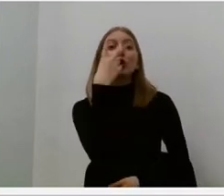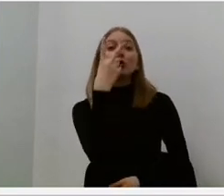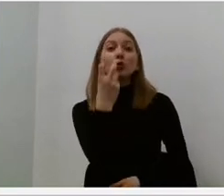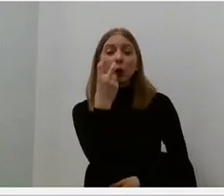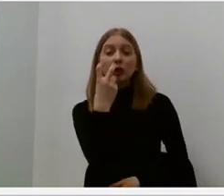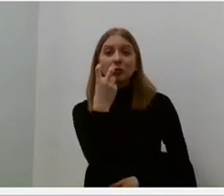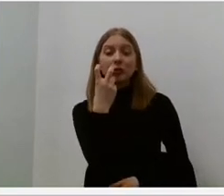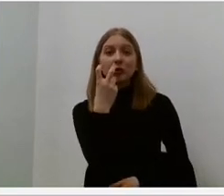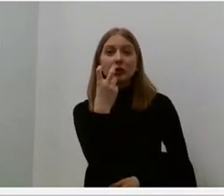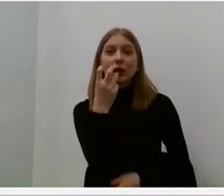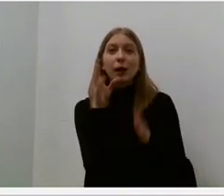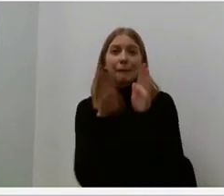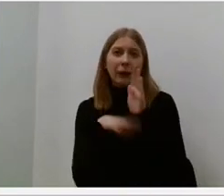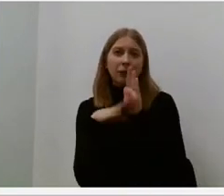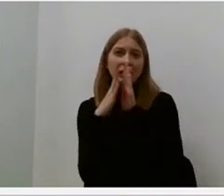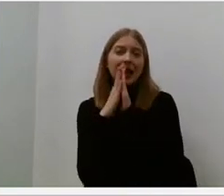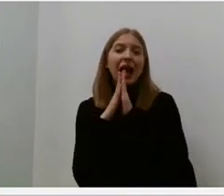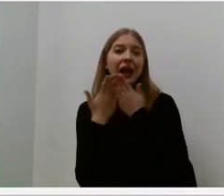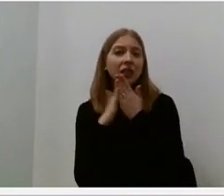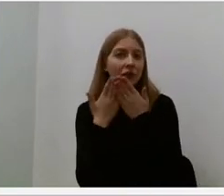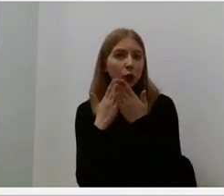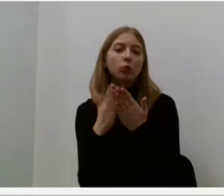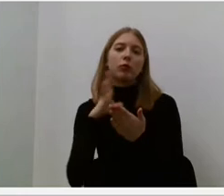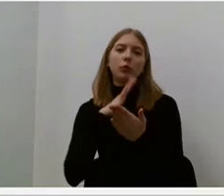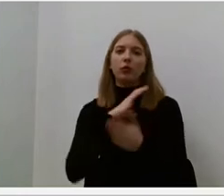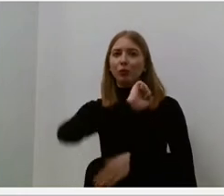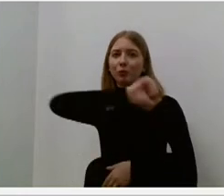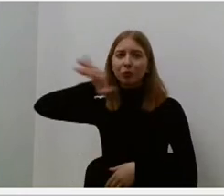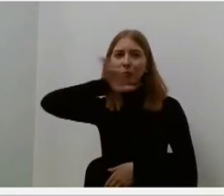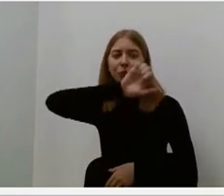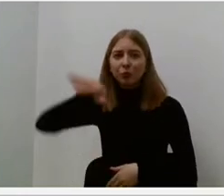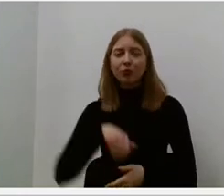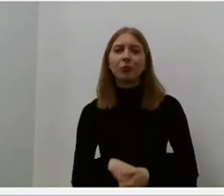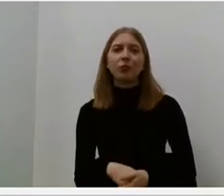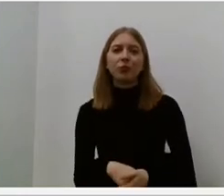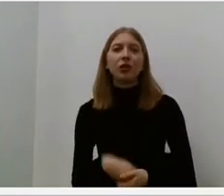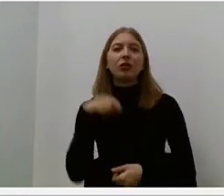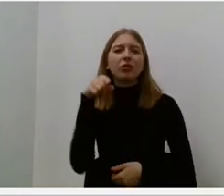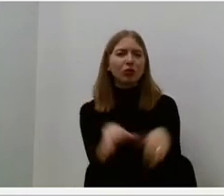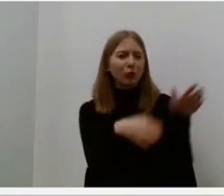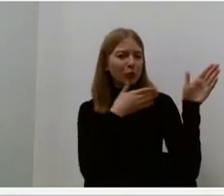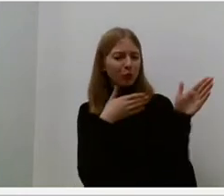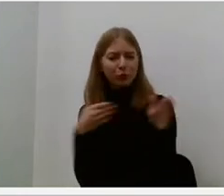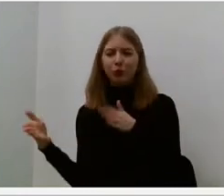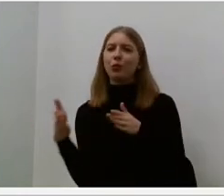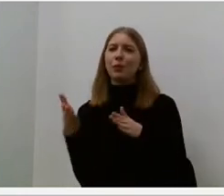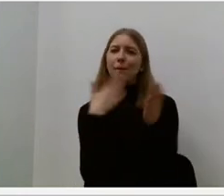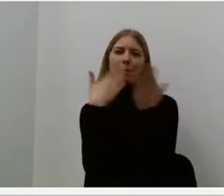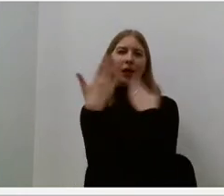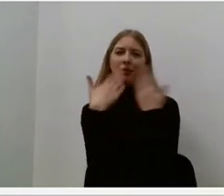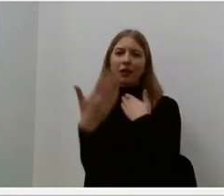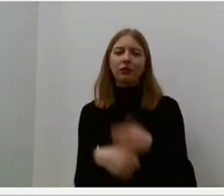Taigi tai buvo nulatinis susirašinėjimas, nulatinis bendravimas. Prangioji mano mamulytė,